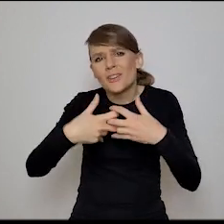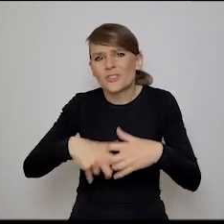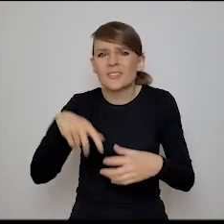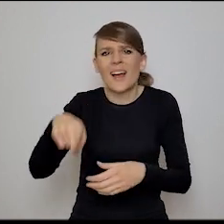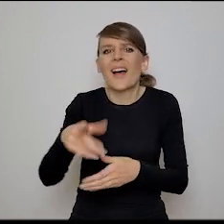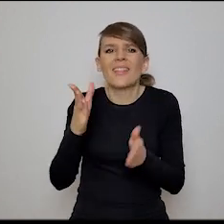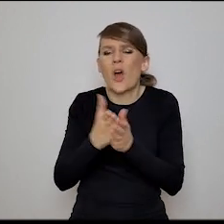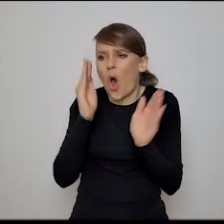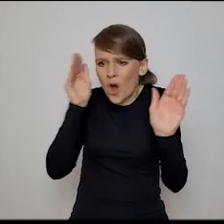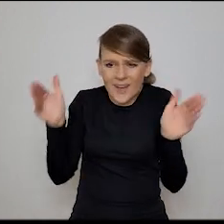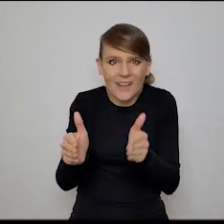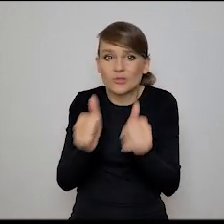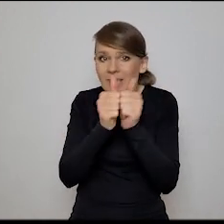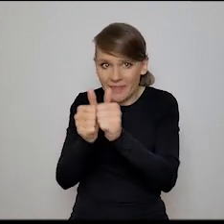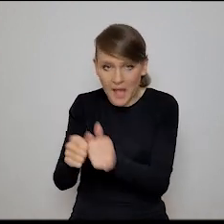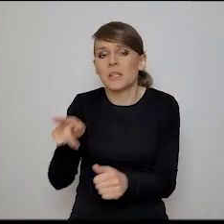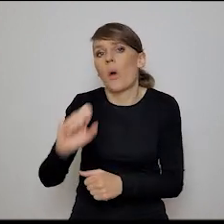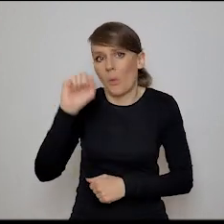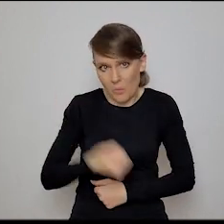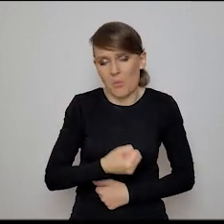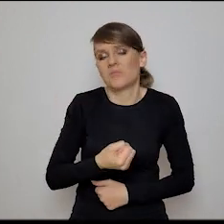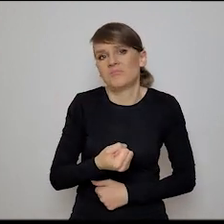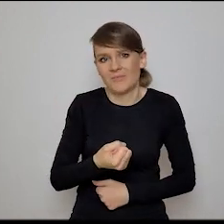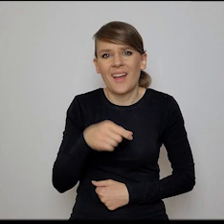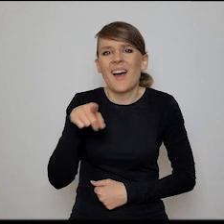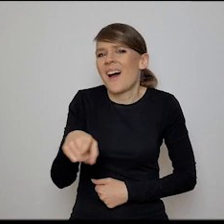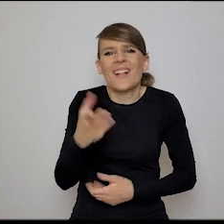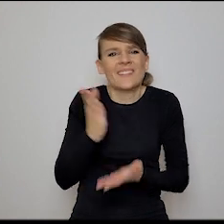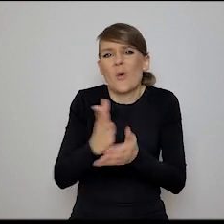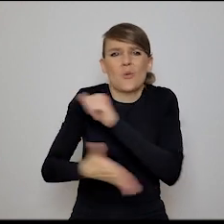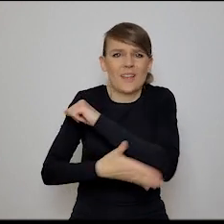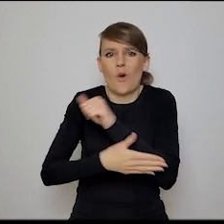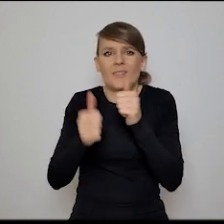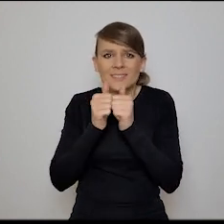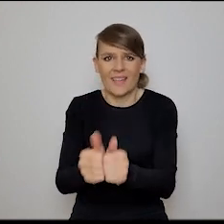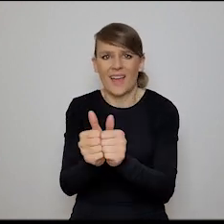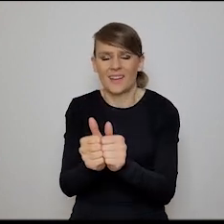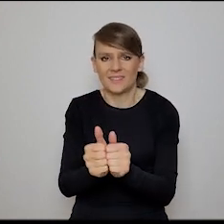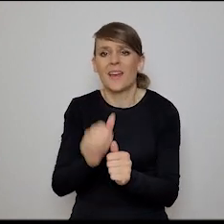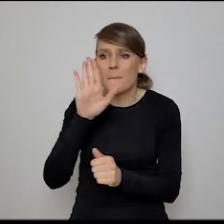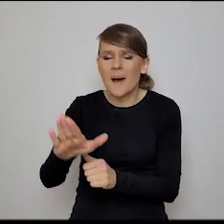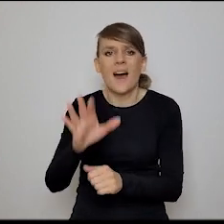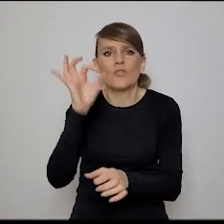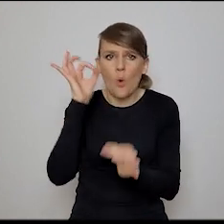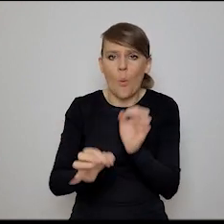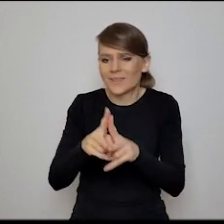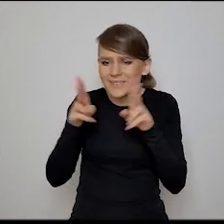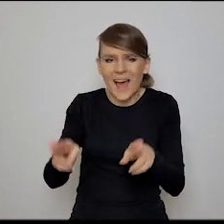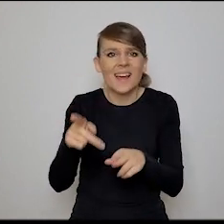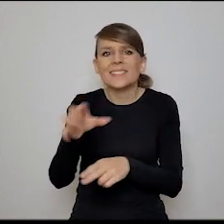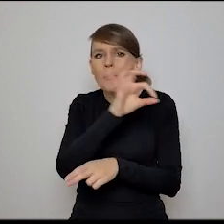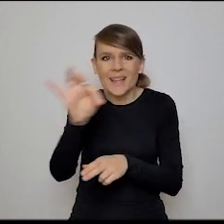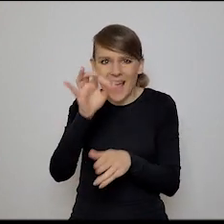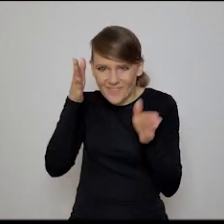bardzo ograniczonych zadaniach, które mają tam ściśle wyznaczony zakres i są wąsko